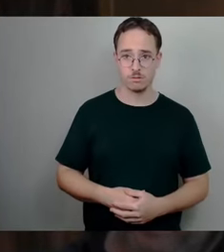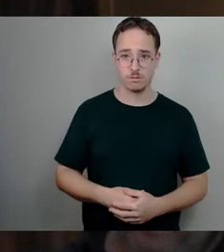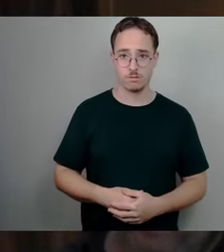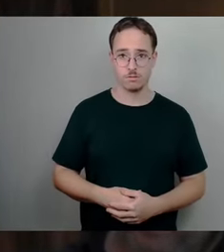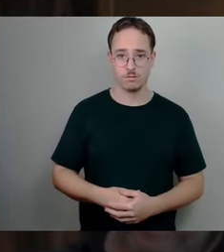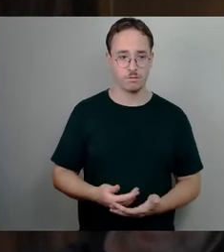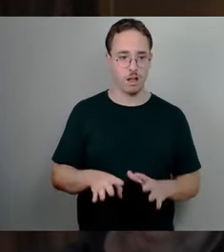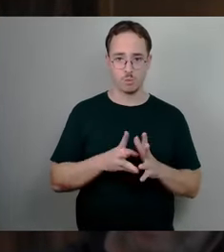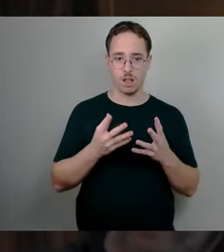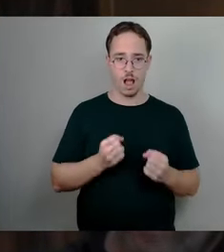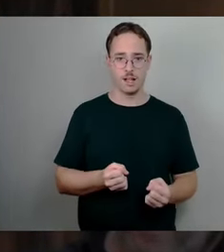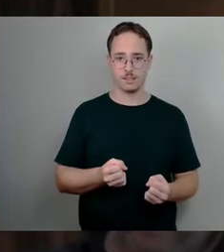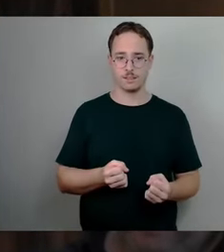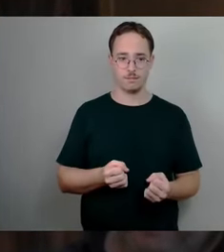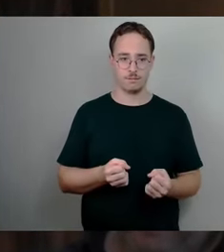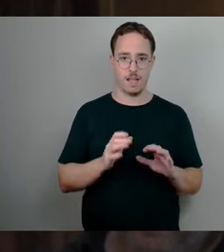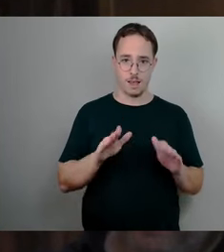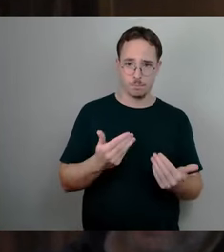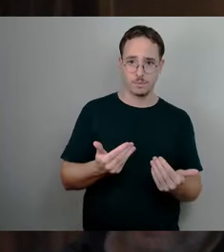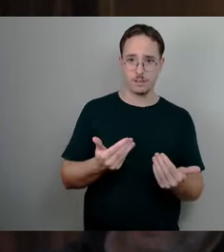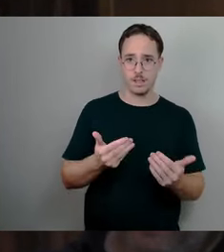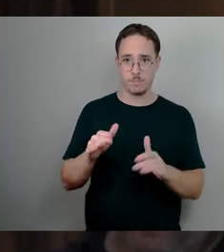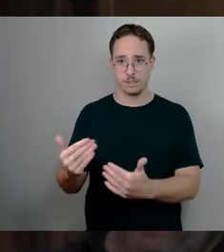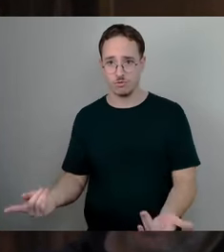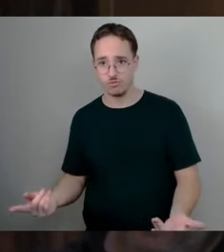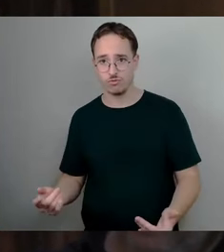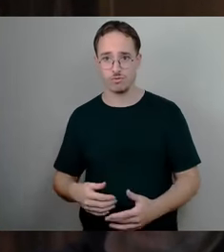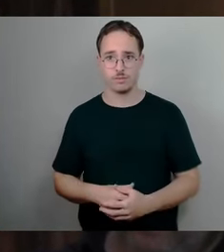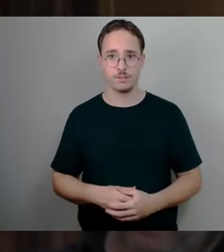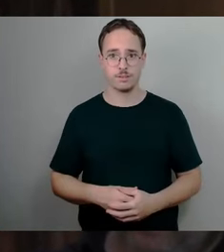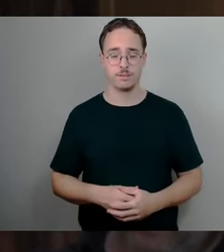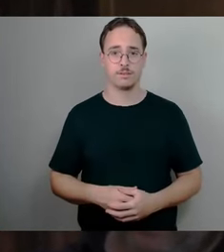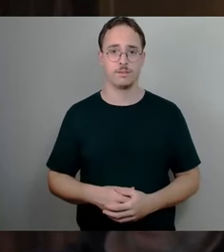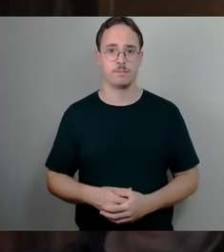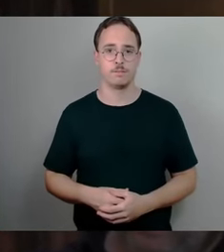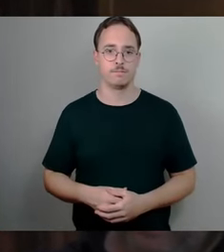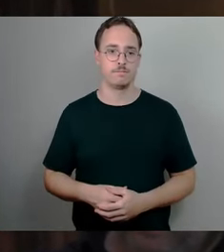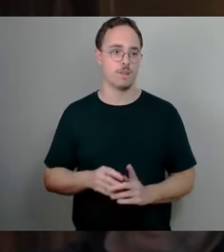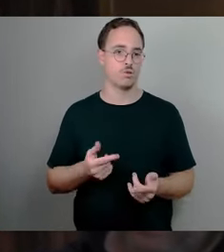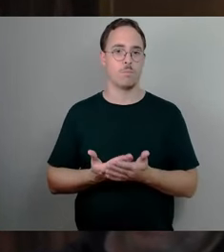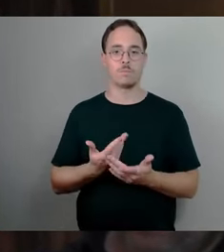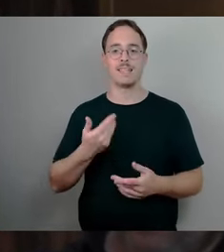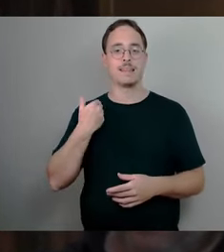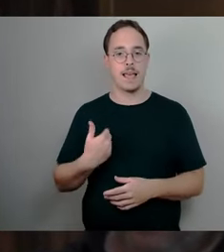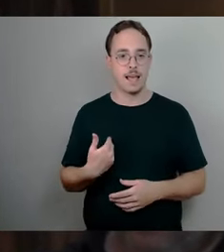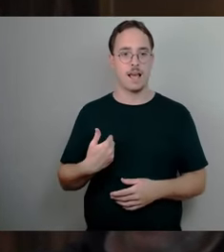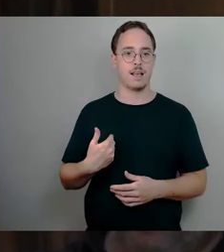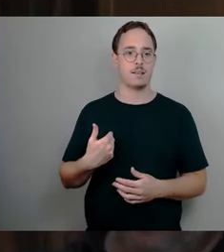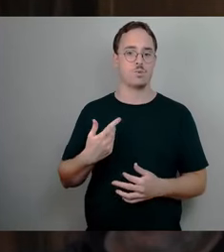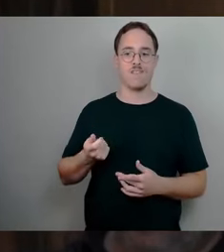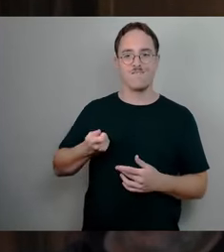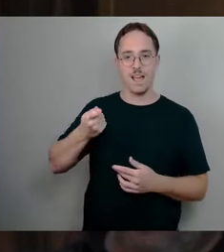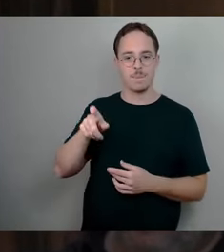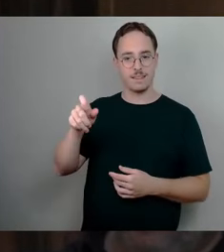Was sollen die Träger jetzt tun? Sollen sie Mietverträge und Arbeitsverhältnisse kündigen? Können diejenigen, die nicht gekürzt werden